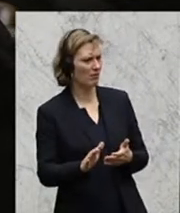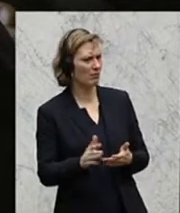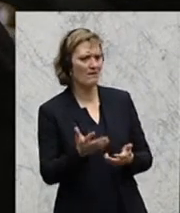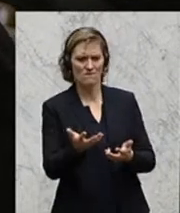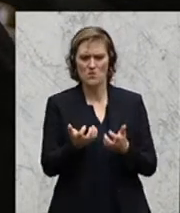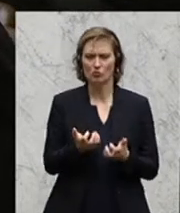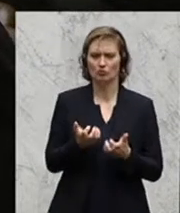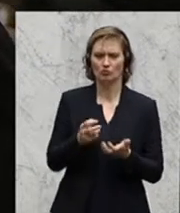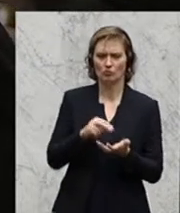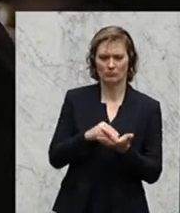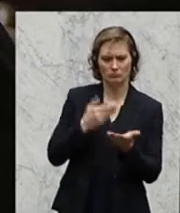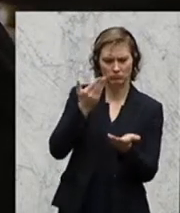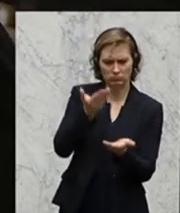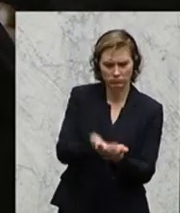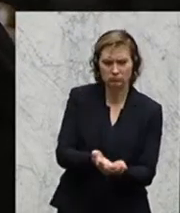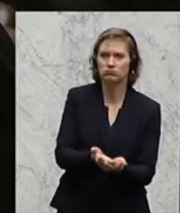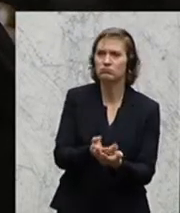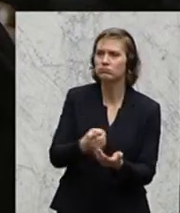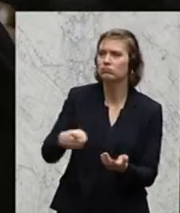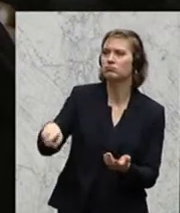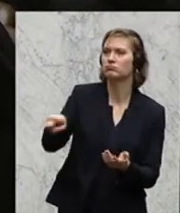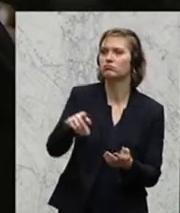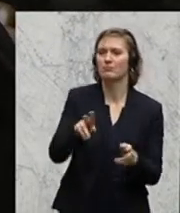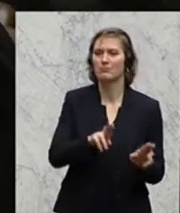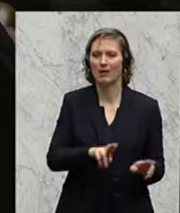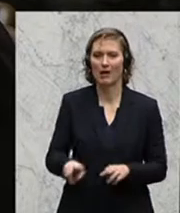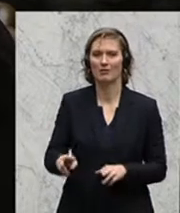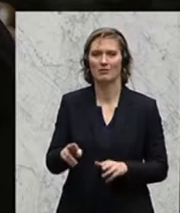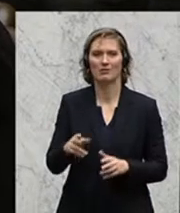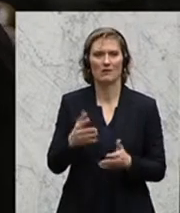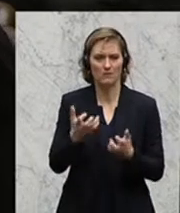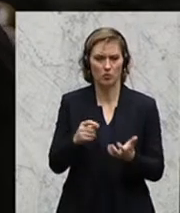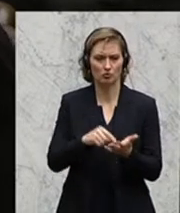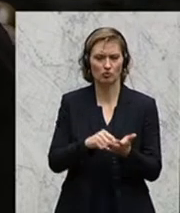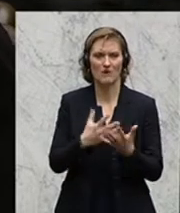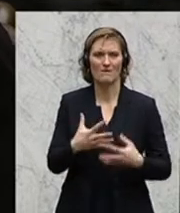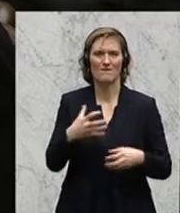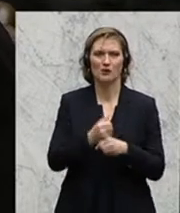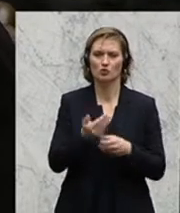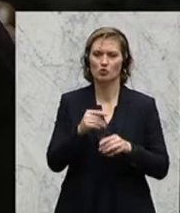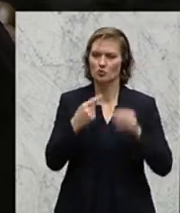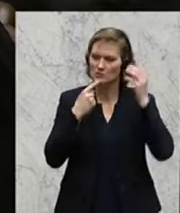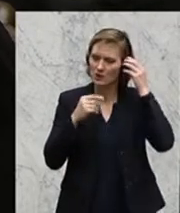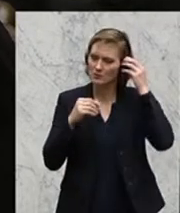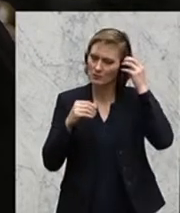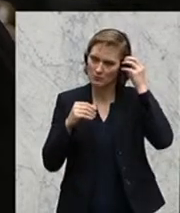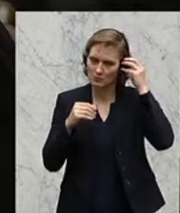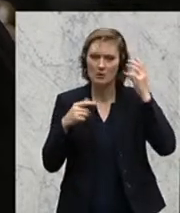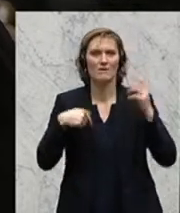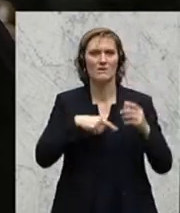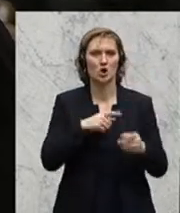Wünsche, die durchaus teilweise auch berechtigten Wünsche des Verfassungsschutzes aufgreifen, unkommentiert